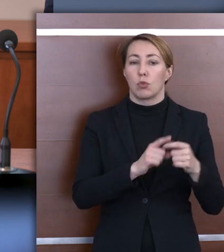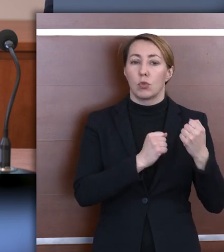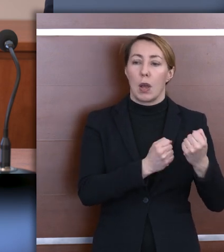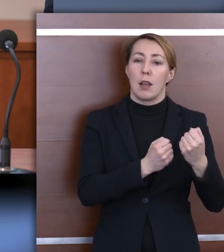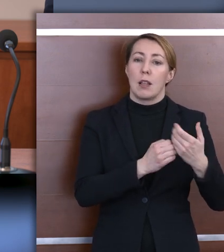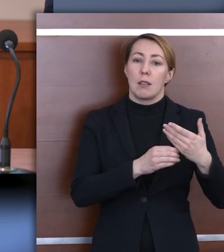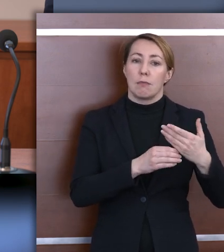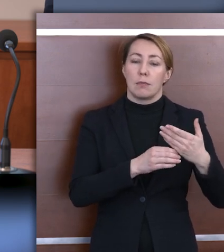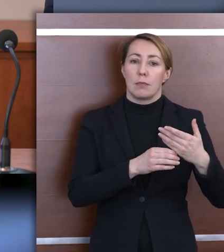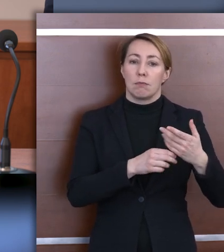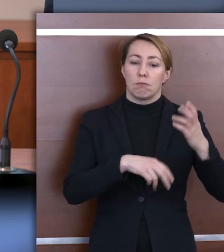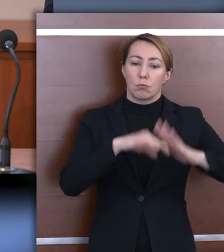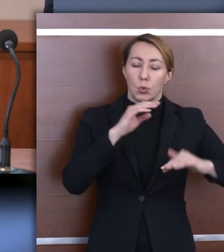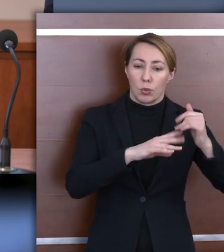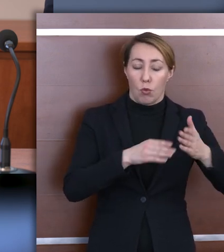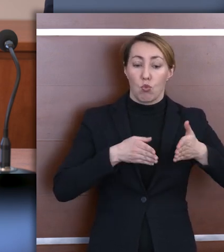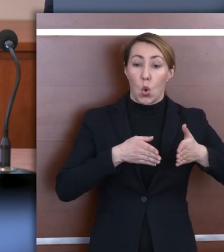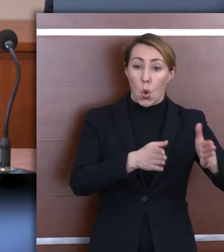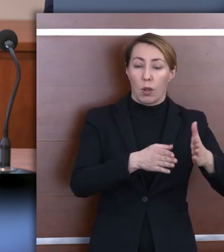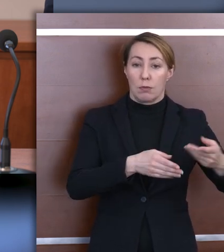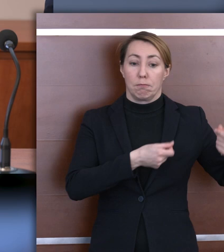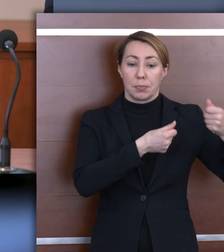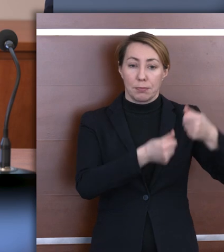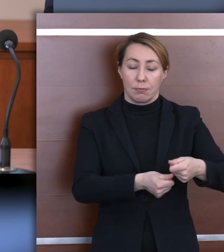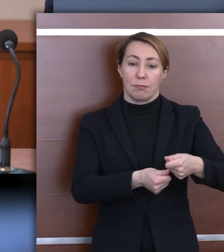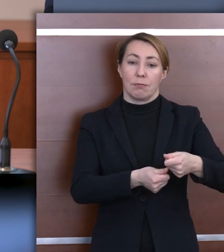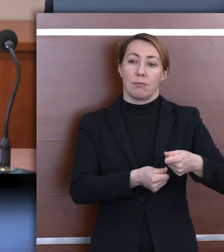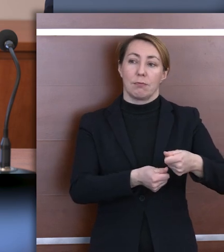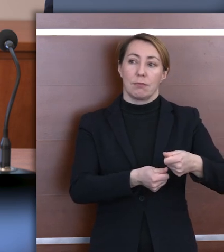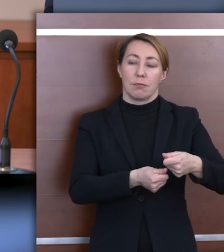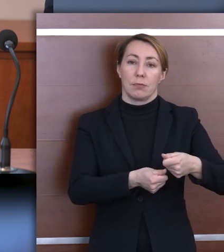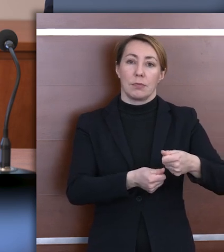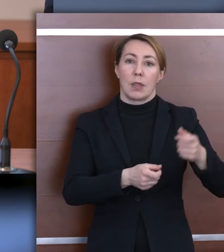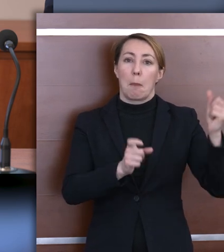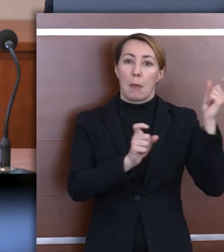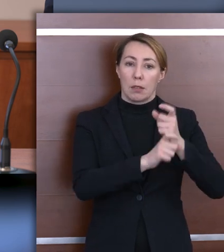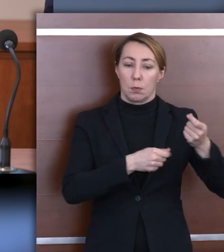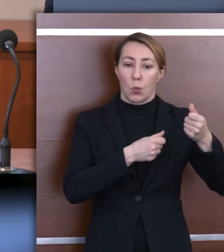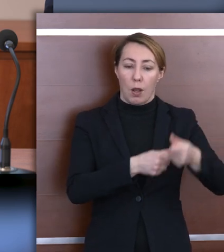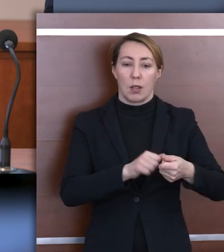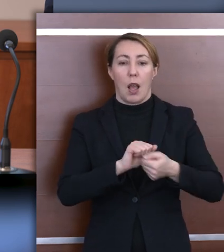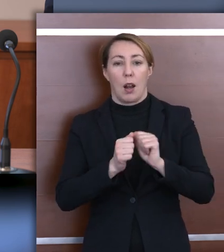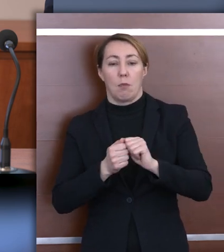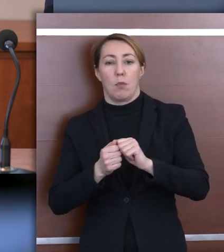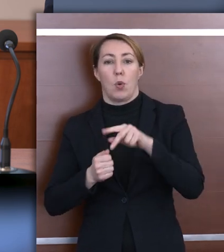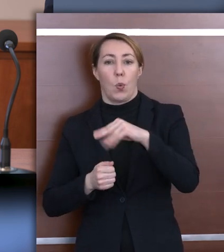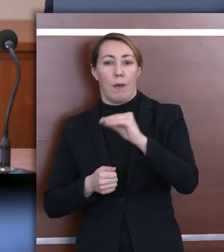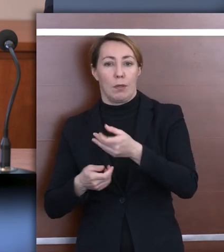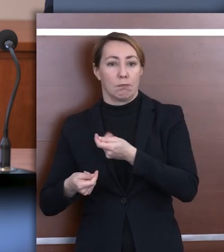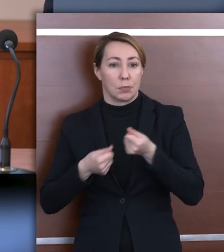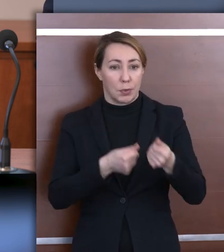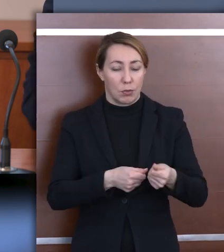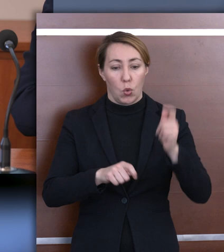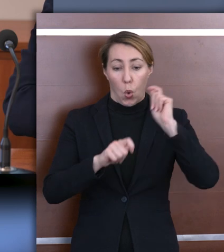inwestycji i utrzymują drogi dofinansowane ze środków budżetu państwa i środków unijnych. Te